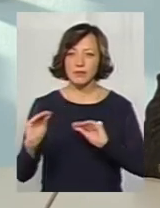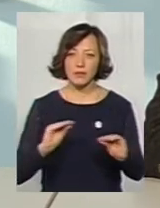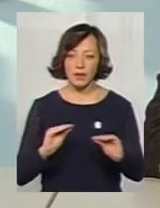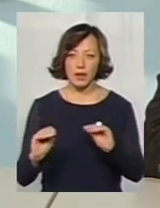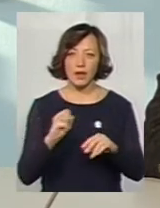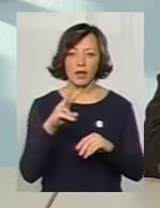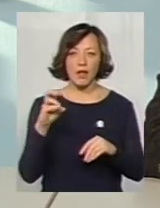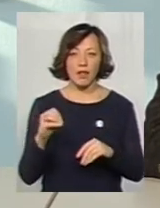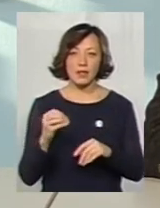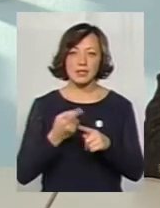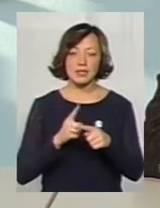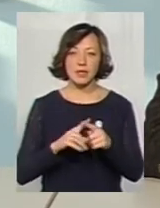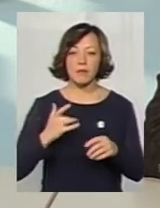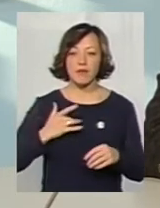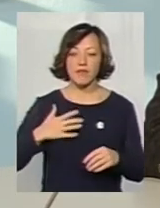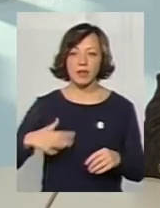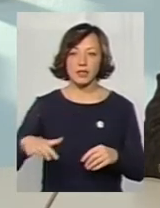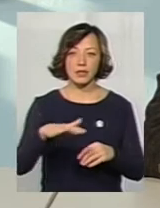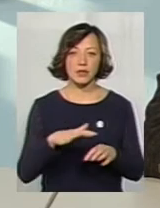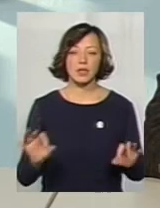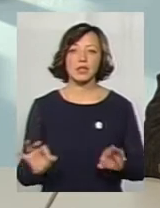але так, як це приватна територія,